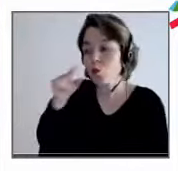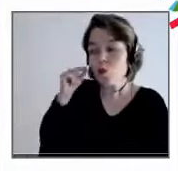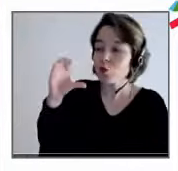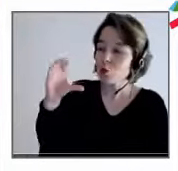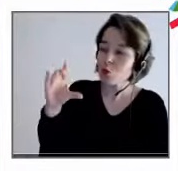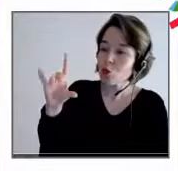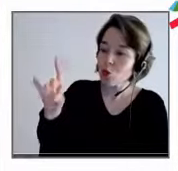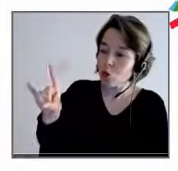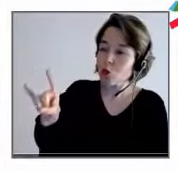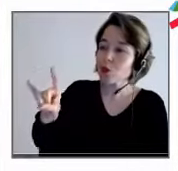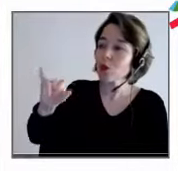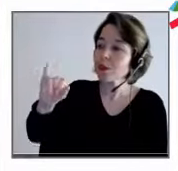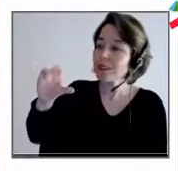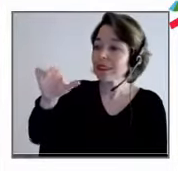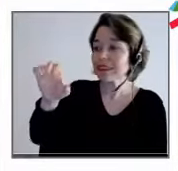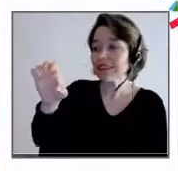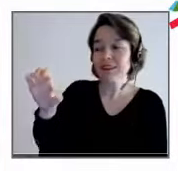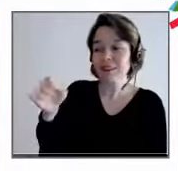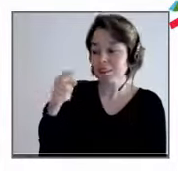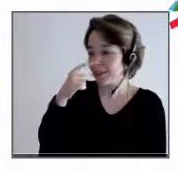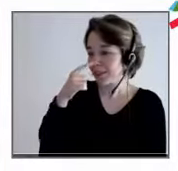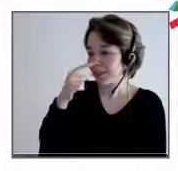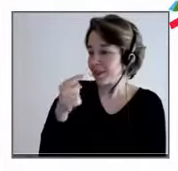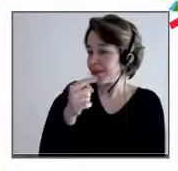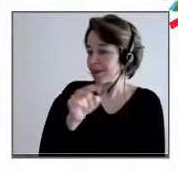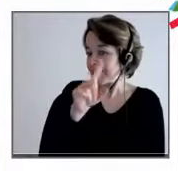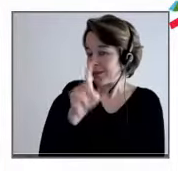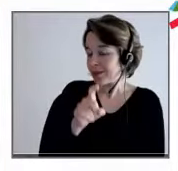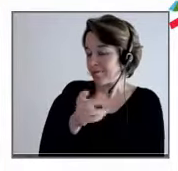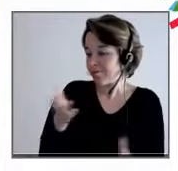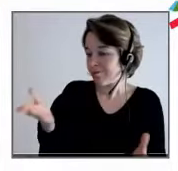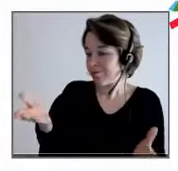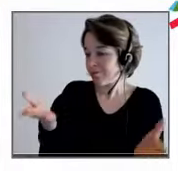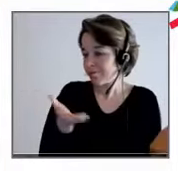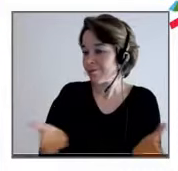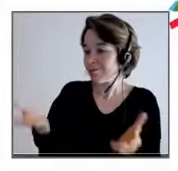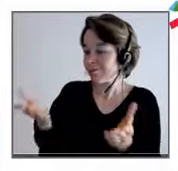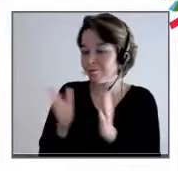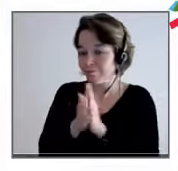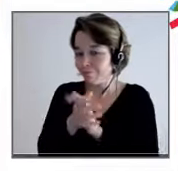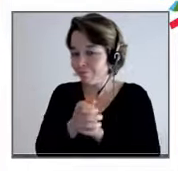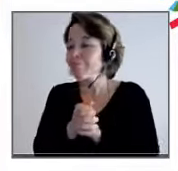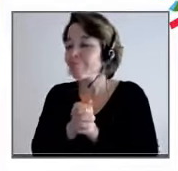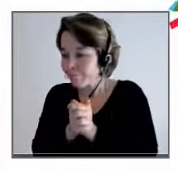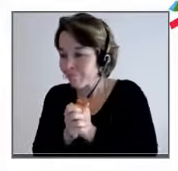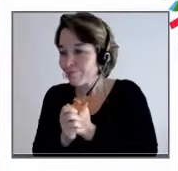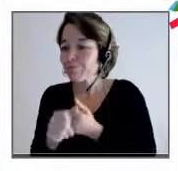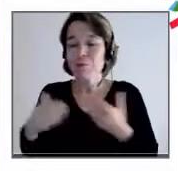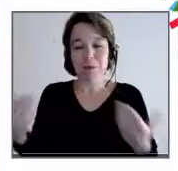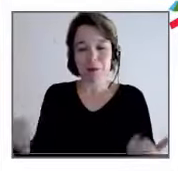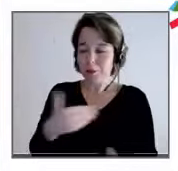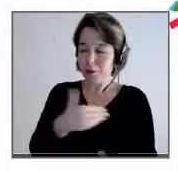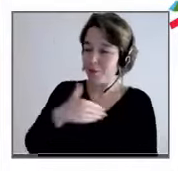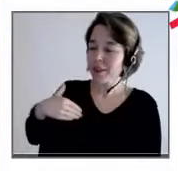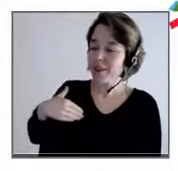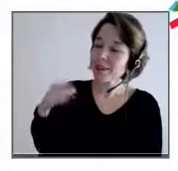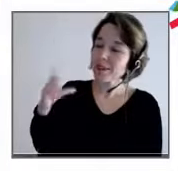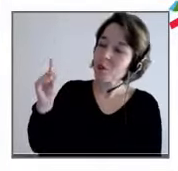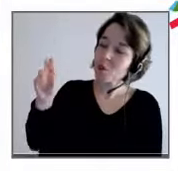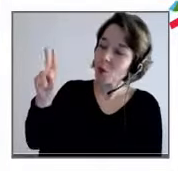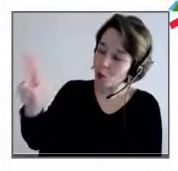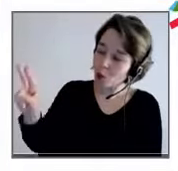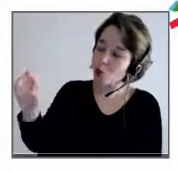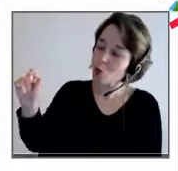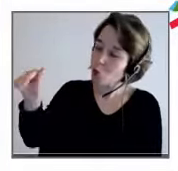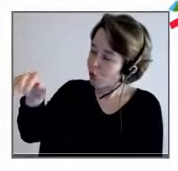répondre à ce que vient de dire Patrick Vivray. Mais tout d'abord, je voudrais accueillir Juliette Funès, titulaire d'une double formation.